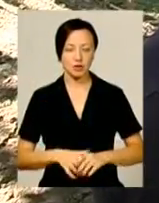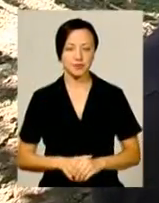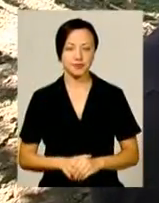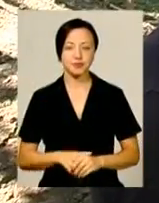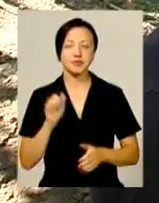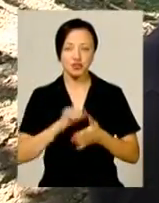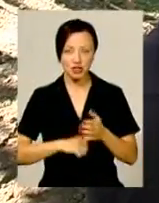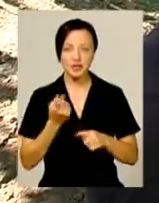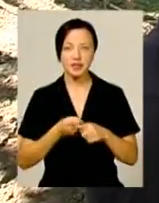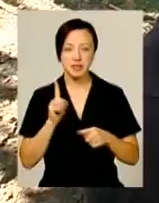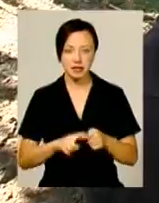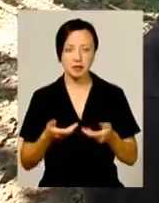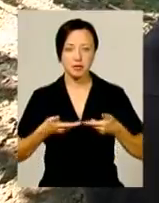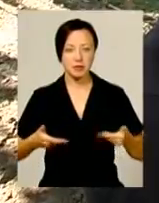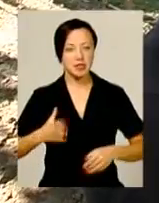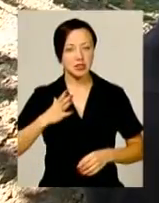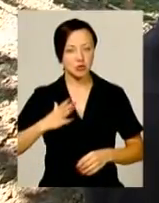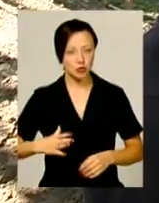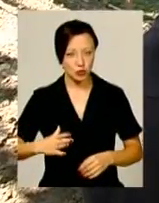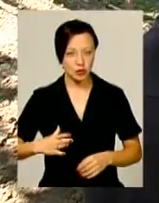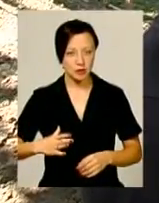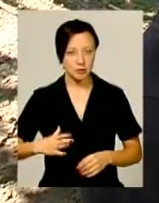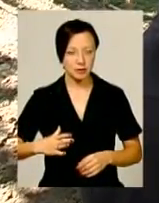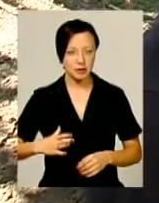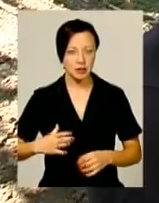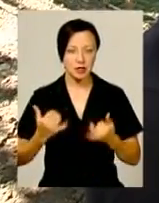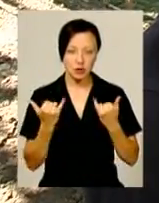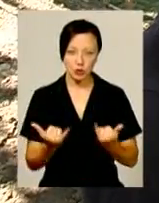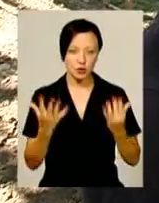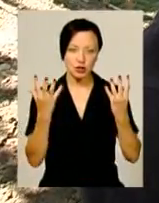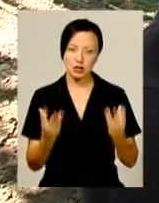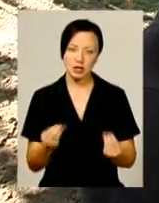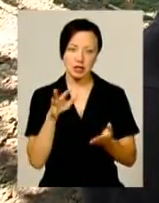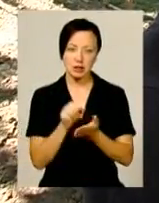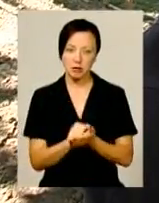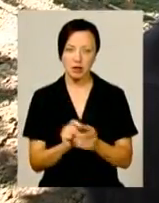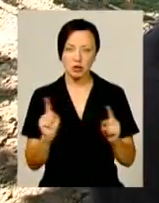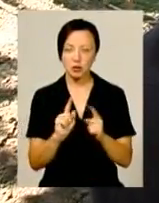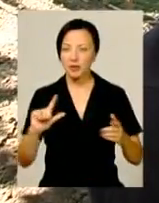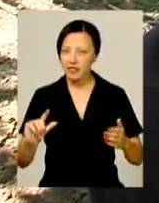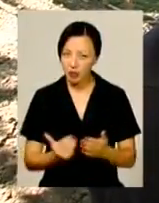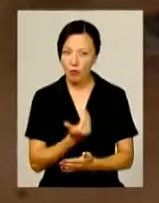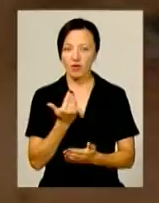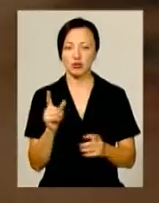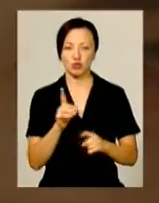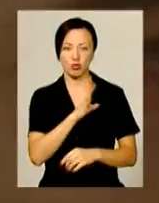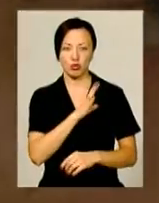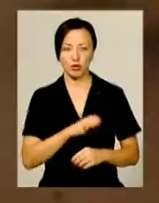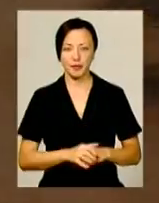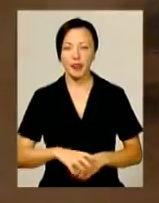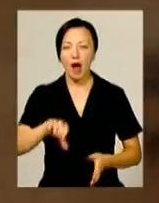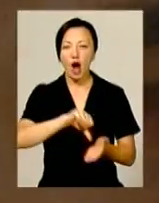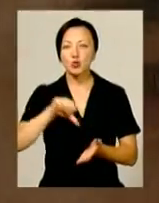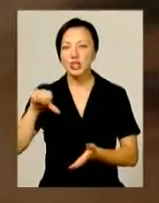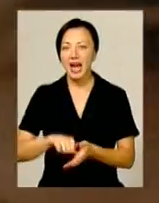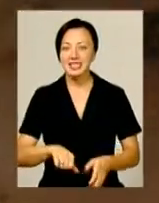Через що ми змушені сьогоднішній день займатися тим, щоб знову відновити те, що в нас було. Учасники